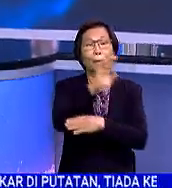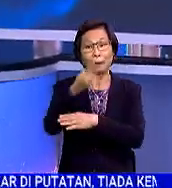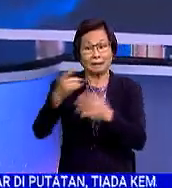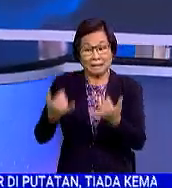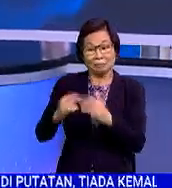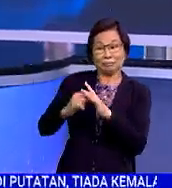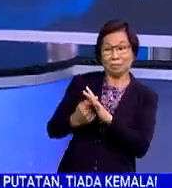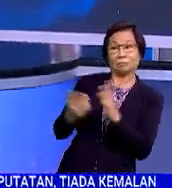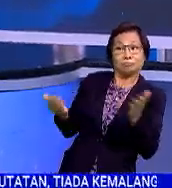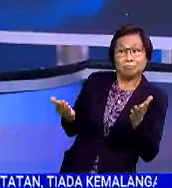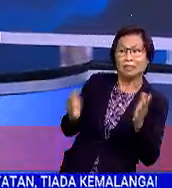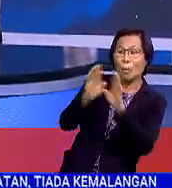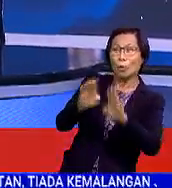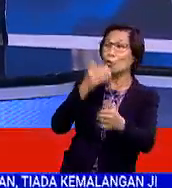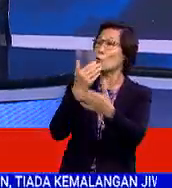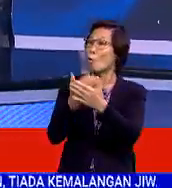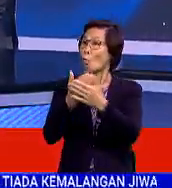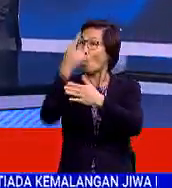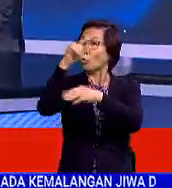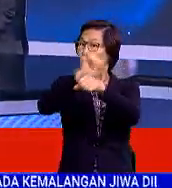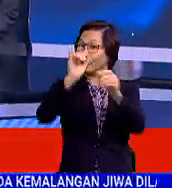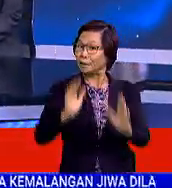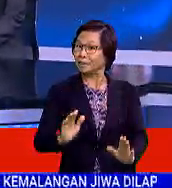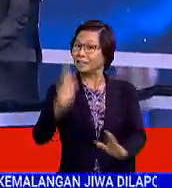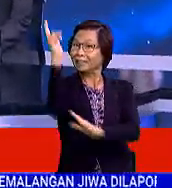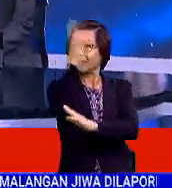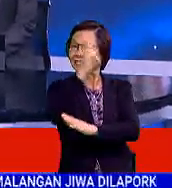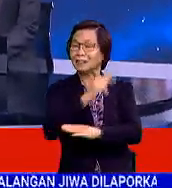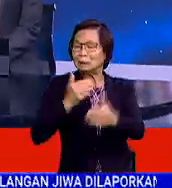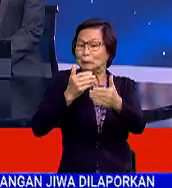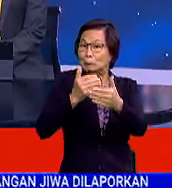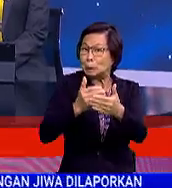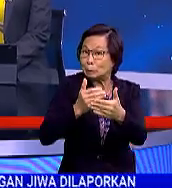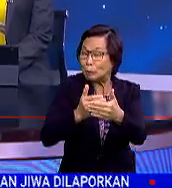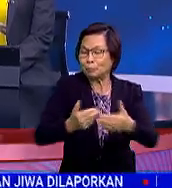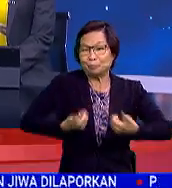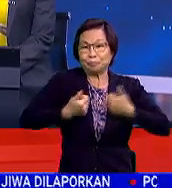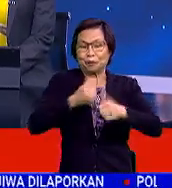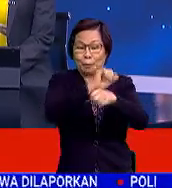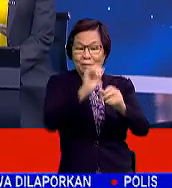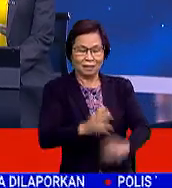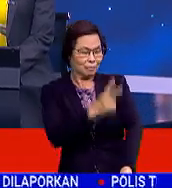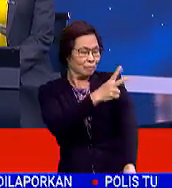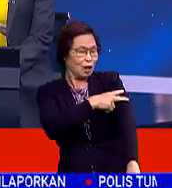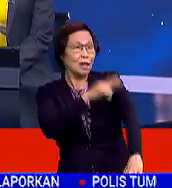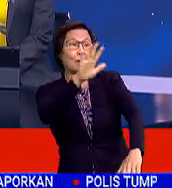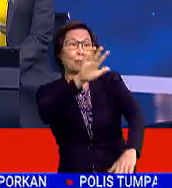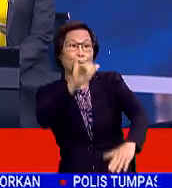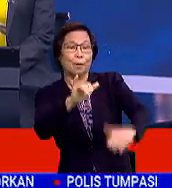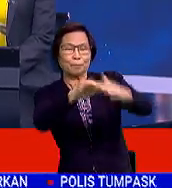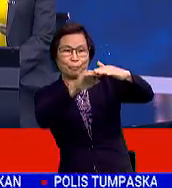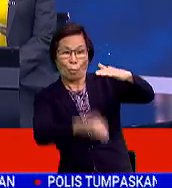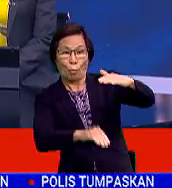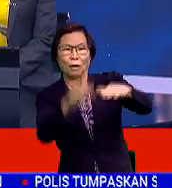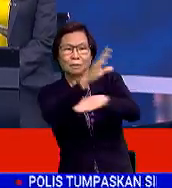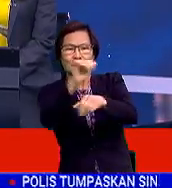Malam ini dimulakan dengan berita baik buat penjawat awam menjelang Hari Raya Aidilfitri. Penjawat awam grade 56 dan kebawah termasuk